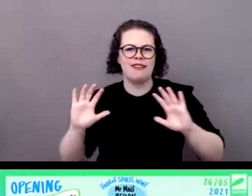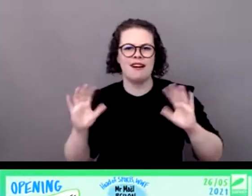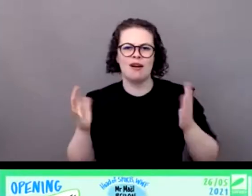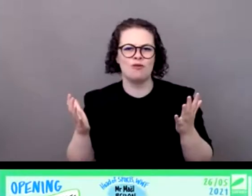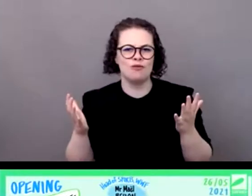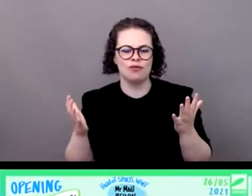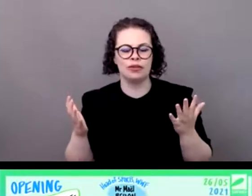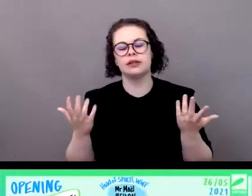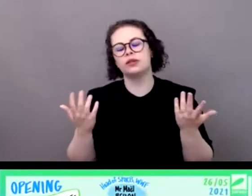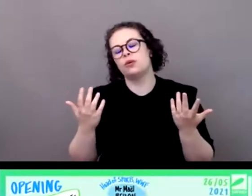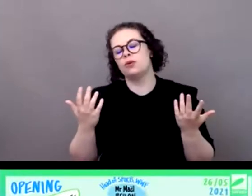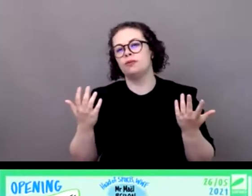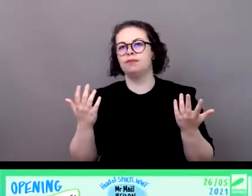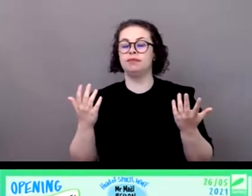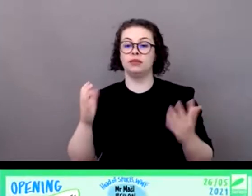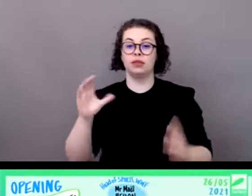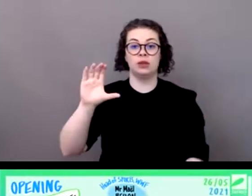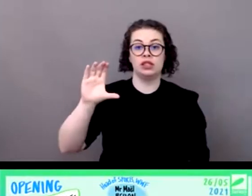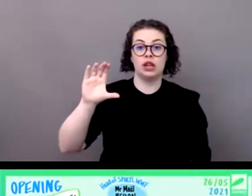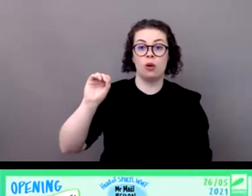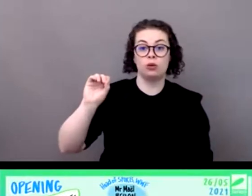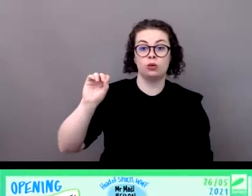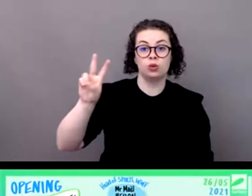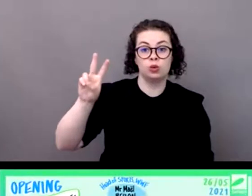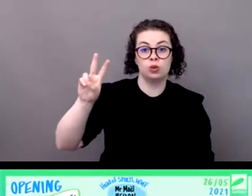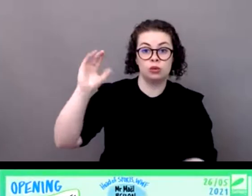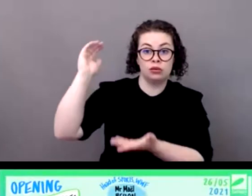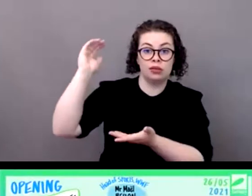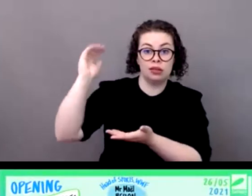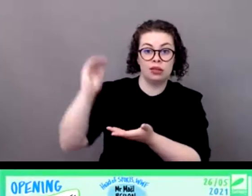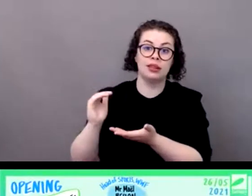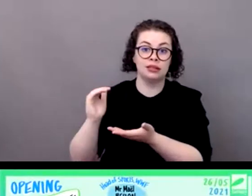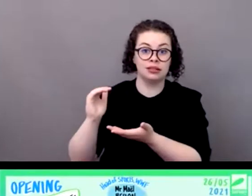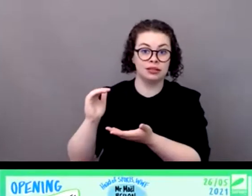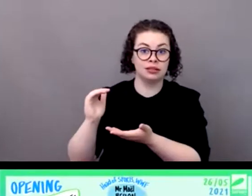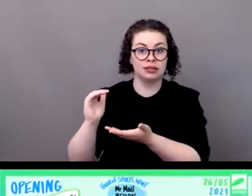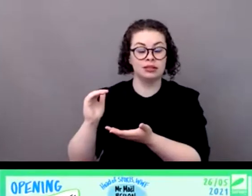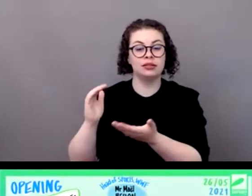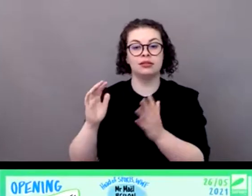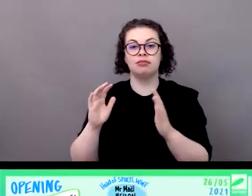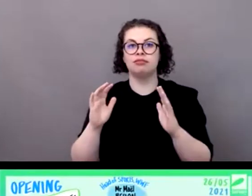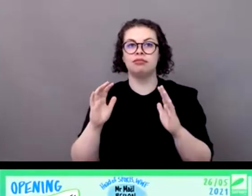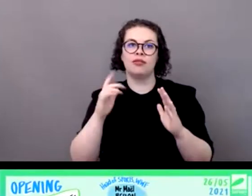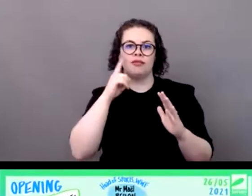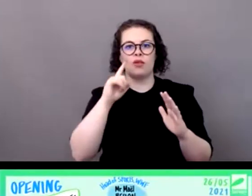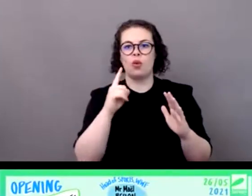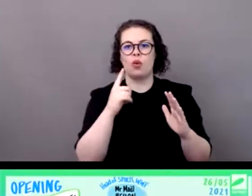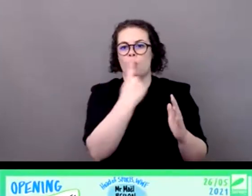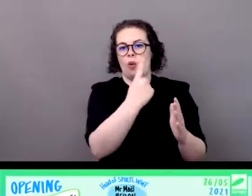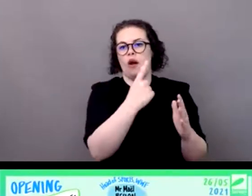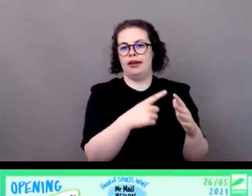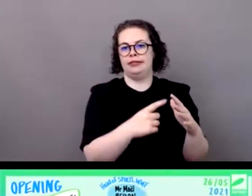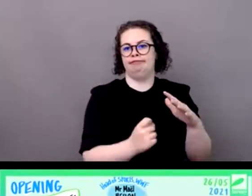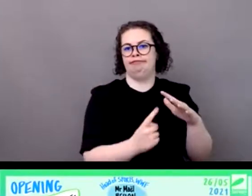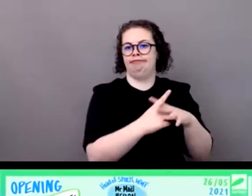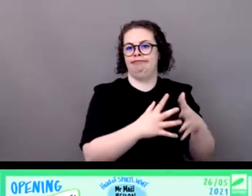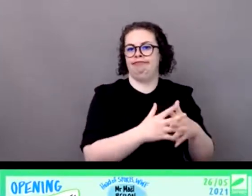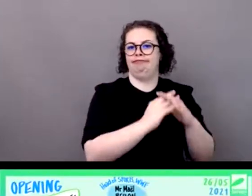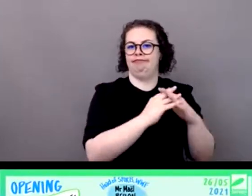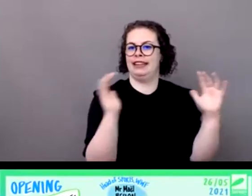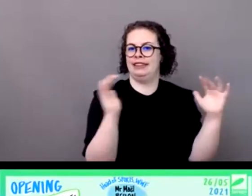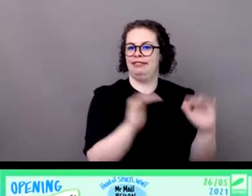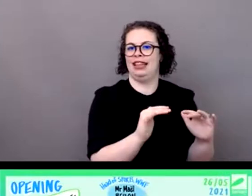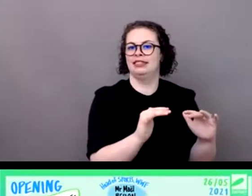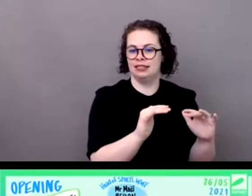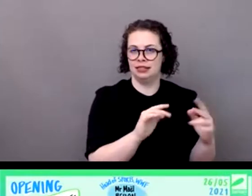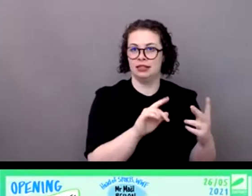en continuant à mettre en avant certains sponsors certains certains comportements de